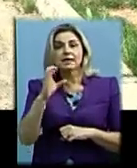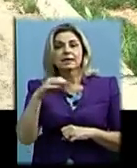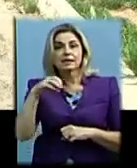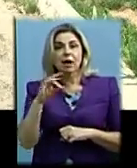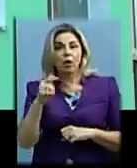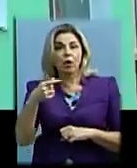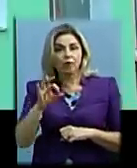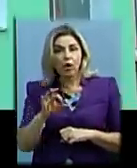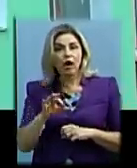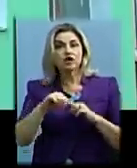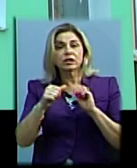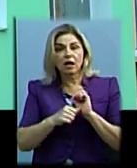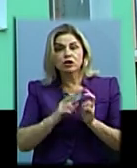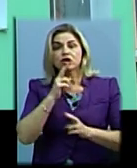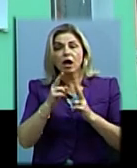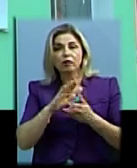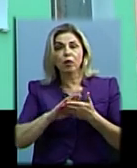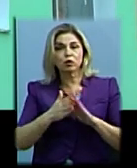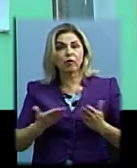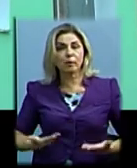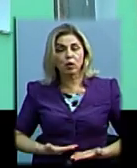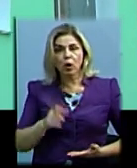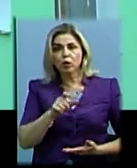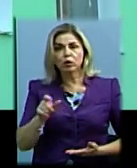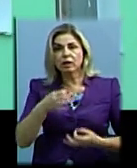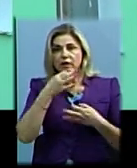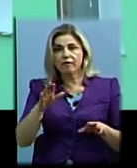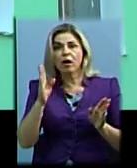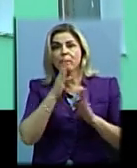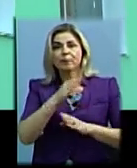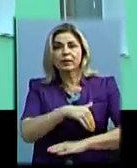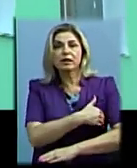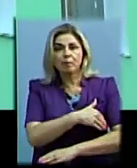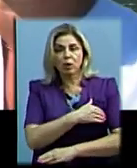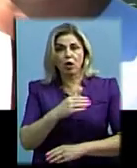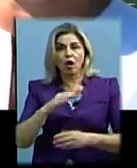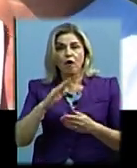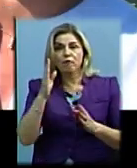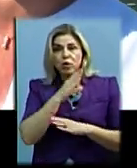скаржилися на умови проживання. Людей не влаштовувала температура повітря у квартирах взимку.